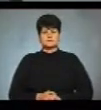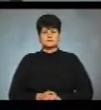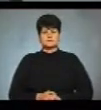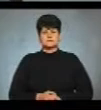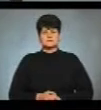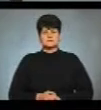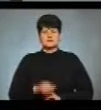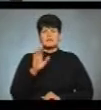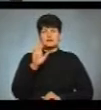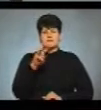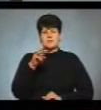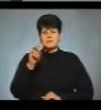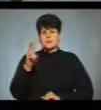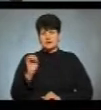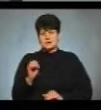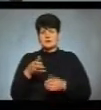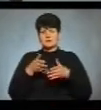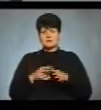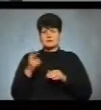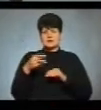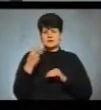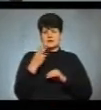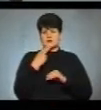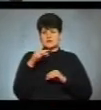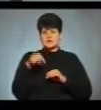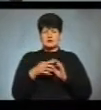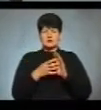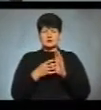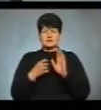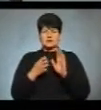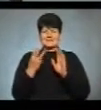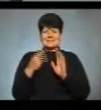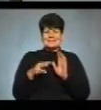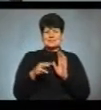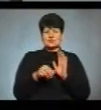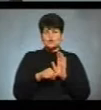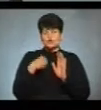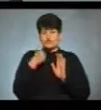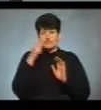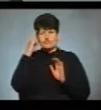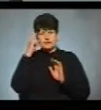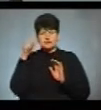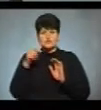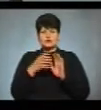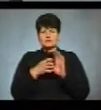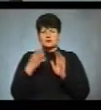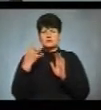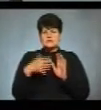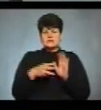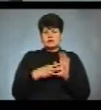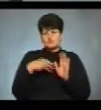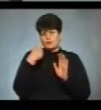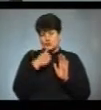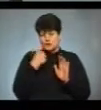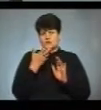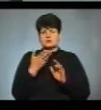Валентин Лемке народився 23 червня 1936 року в Києві. У 1958 році закінчив вищу